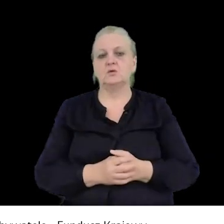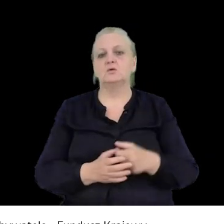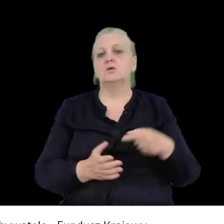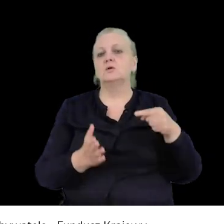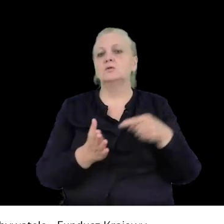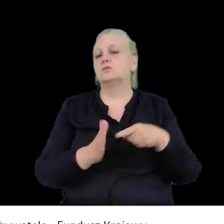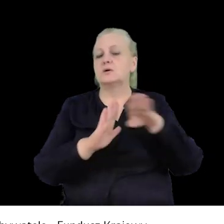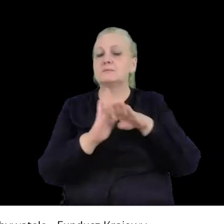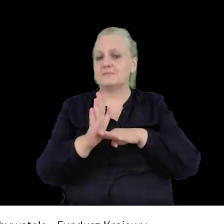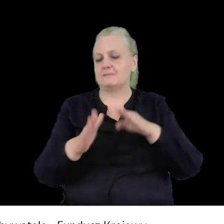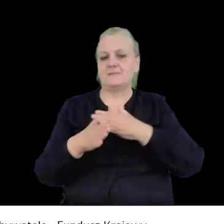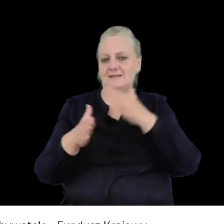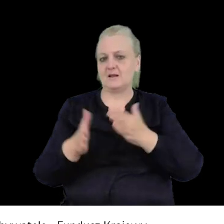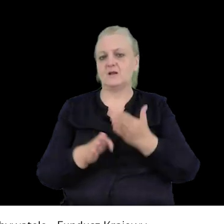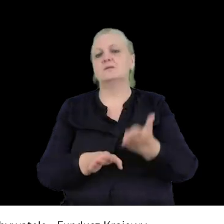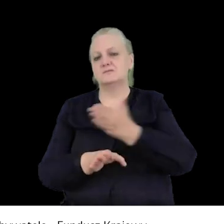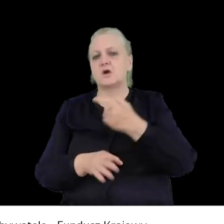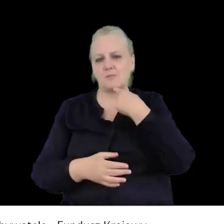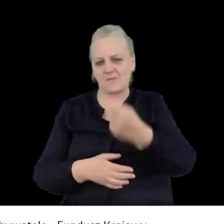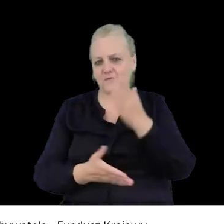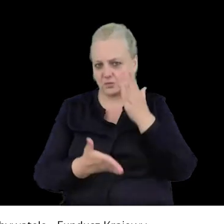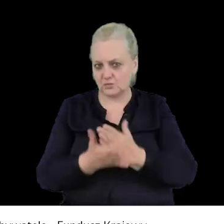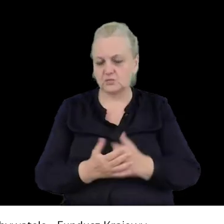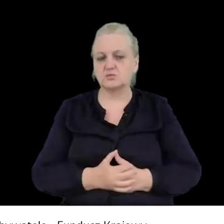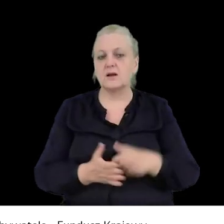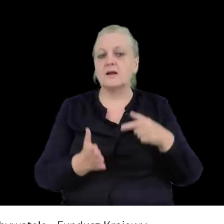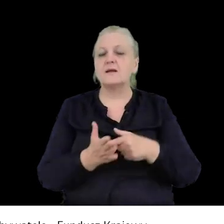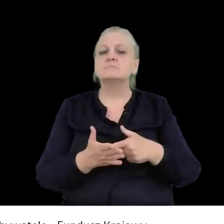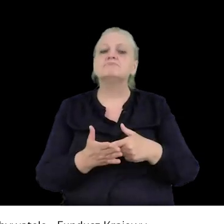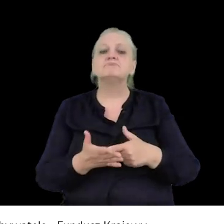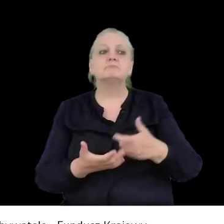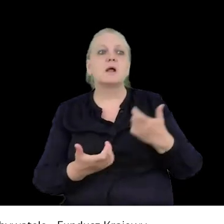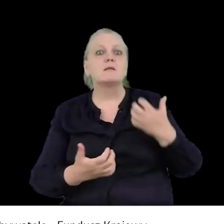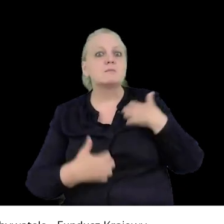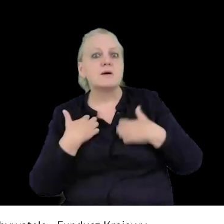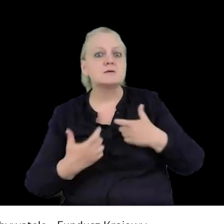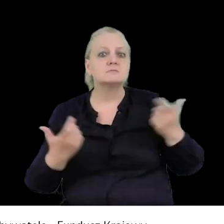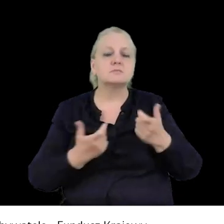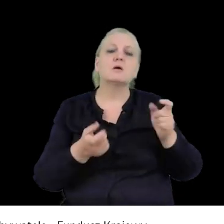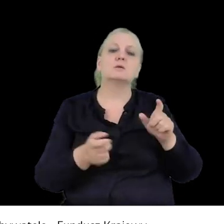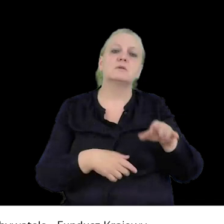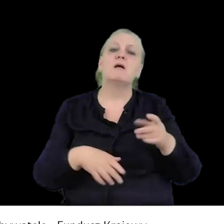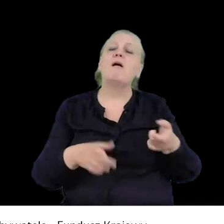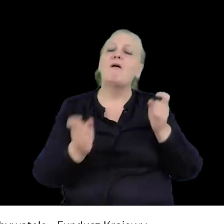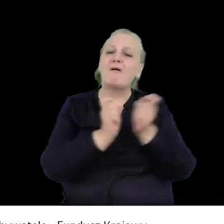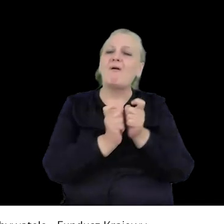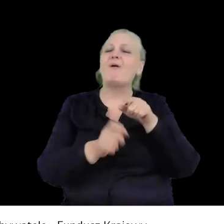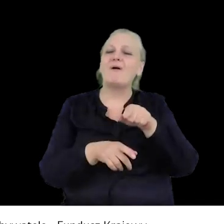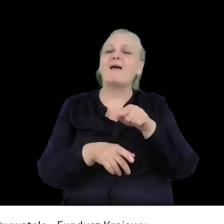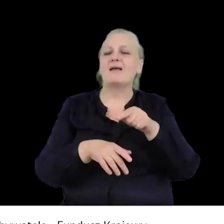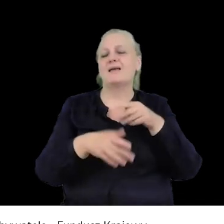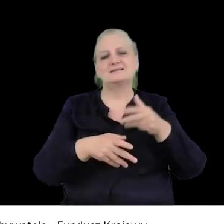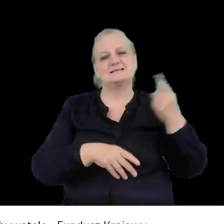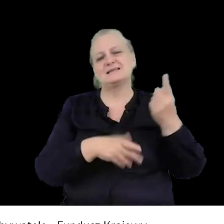międzynarodowy, o którym powiedziałam przed chwilą, że samo zagrożenie agresywnej kontrademonstracji nie wystarcza do